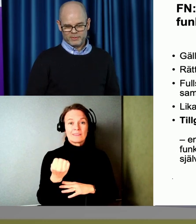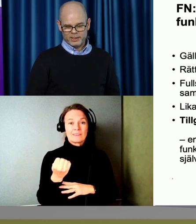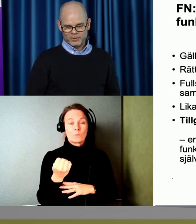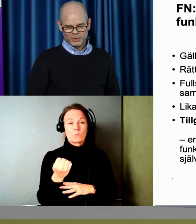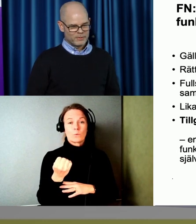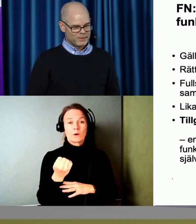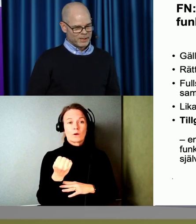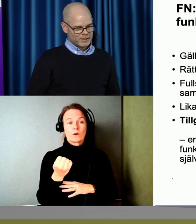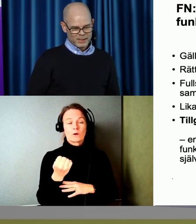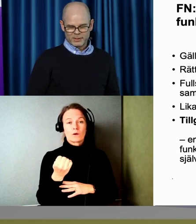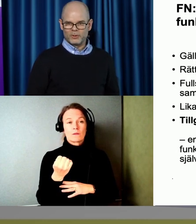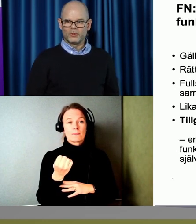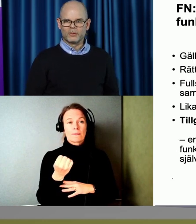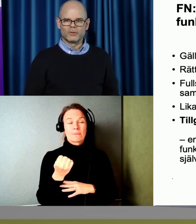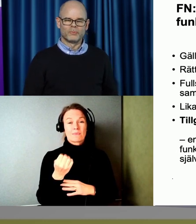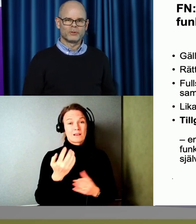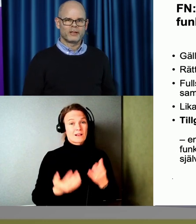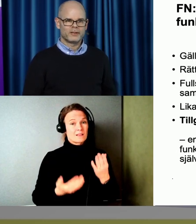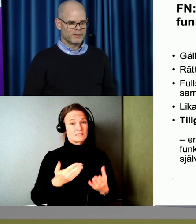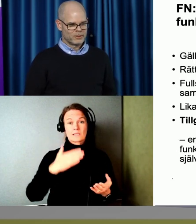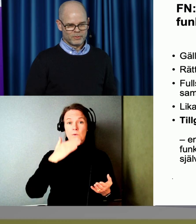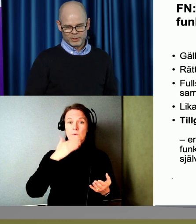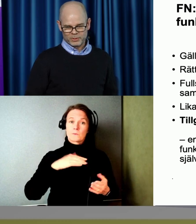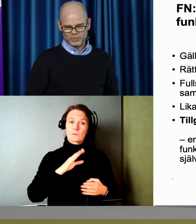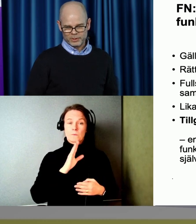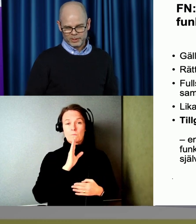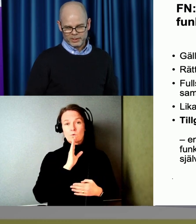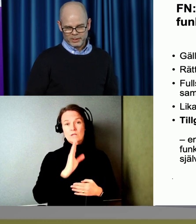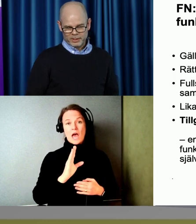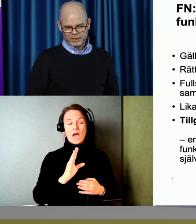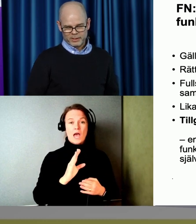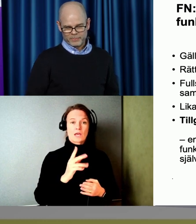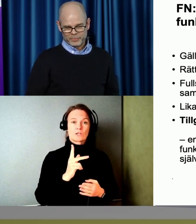Det är då en ganska ung och modern konvention.